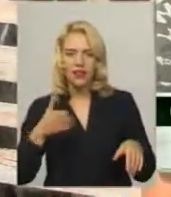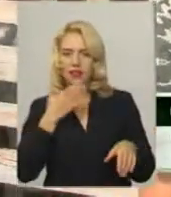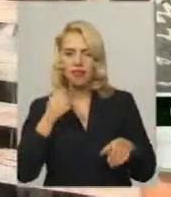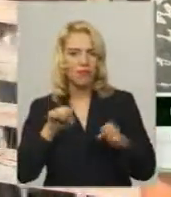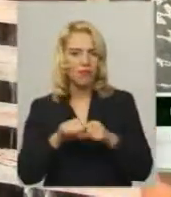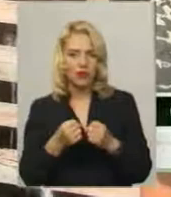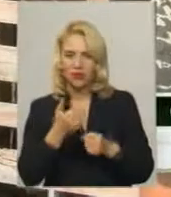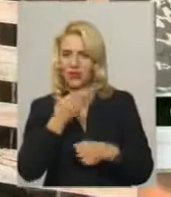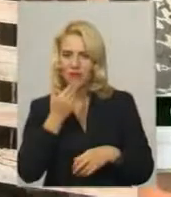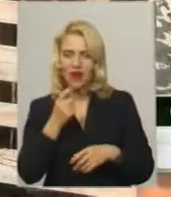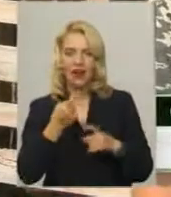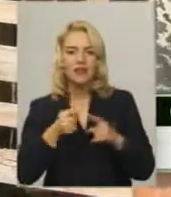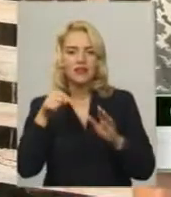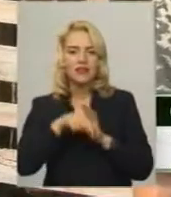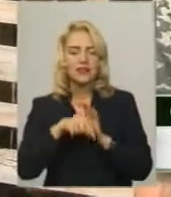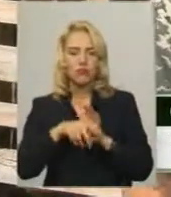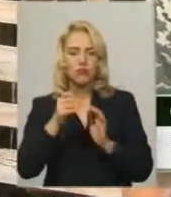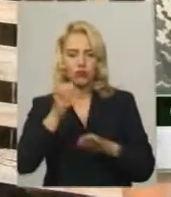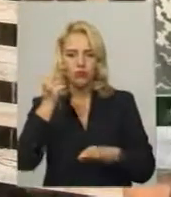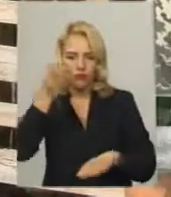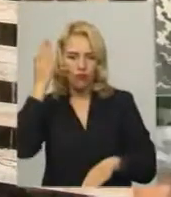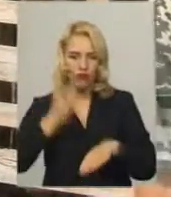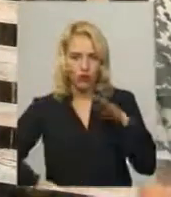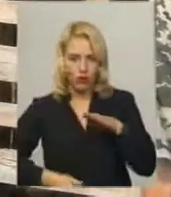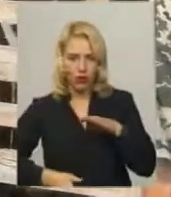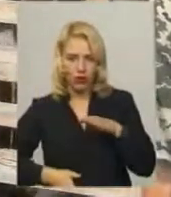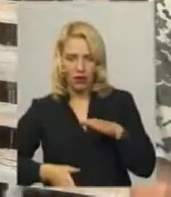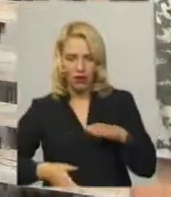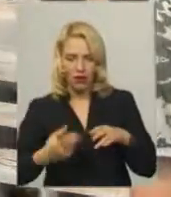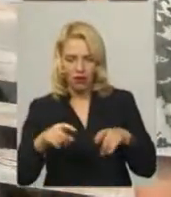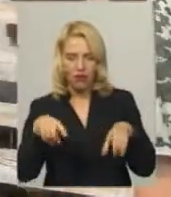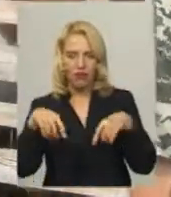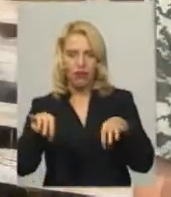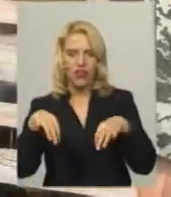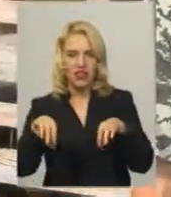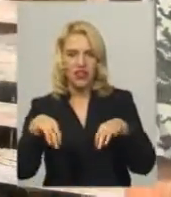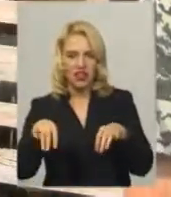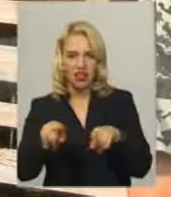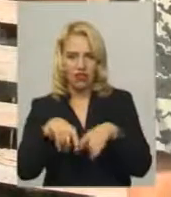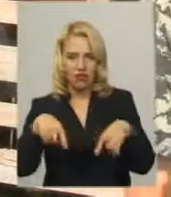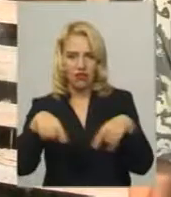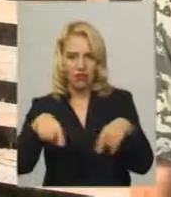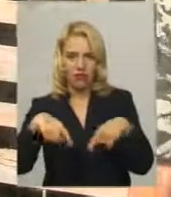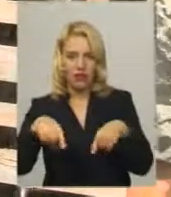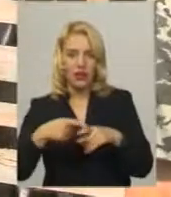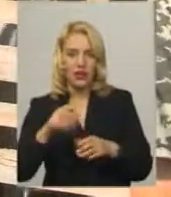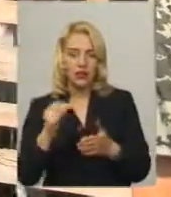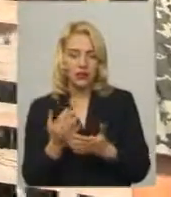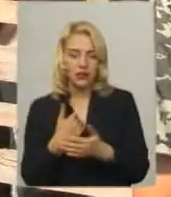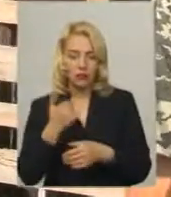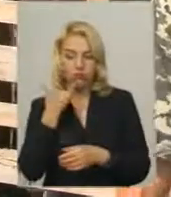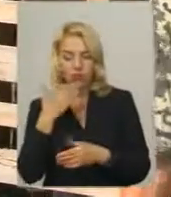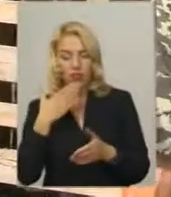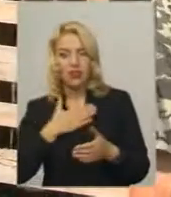а відрубані лапки висіли. Одна зовсім була відрубана, а друга трошки висіла на кожиці. Я позвонив нашому лікарю,